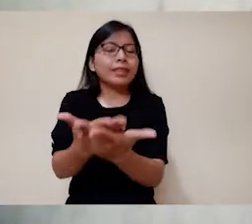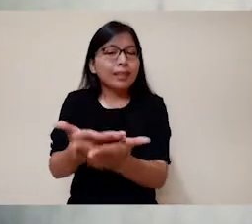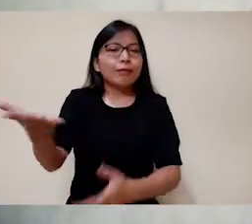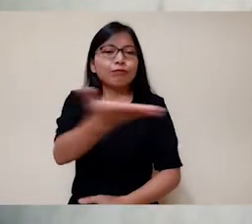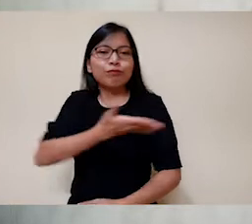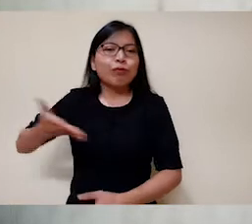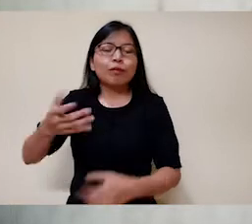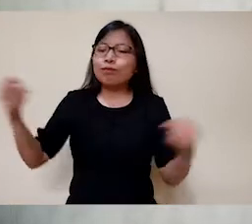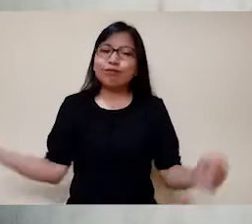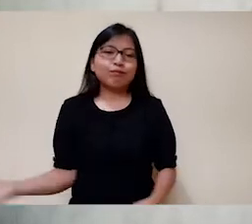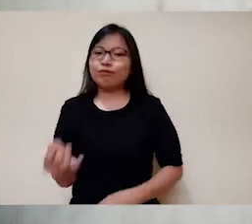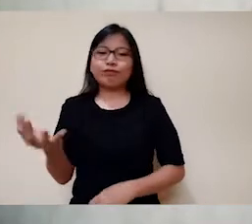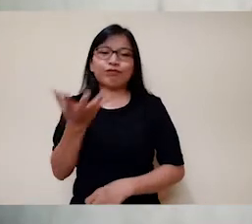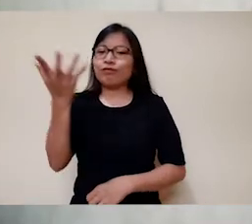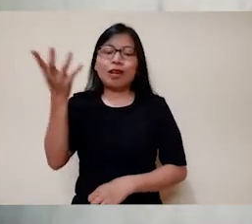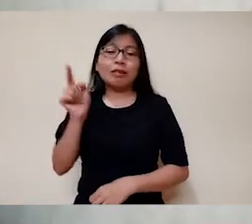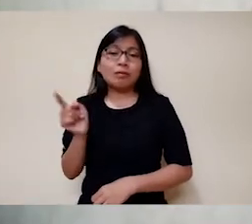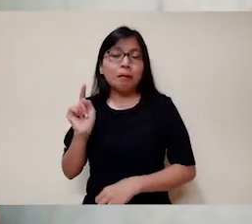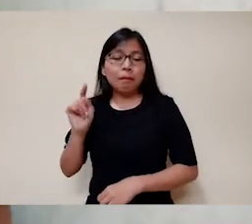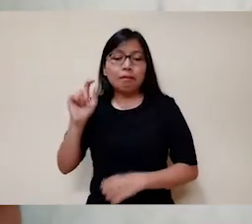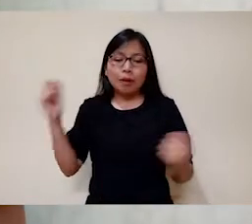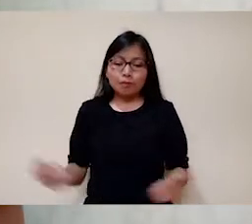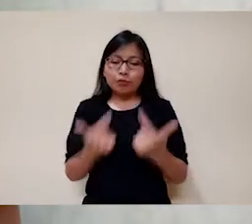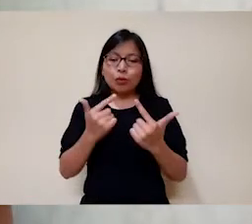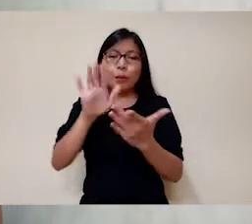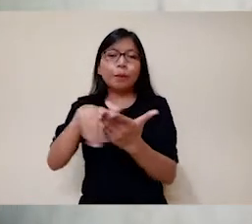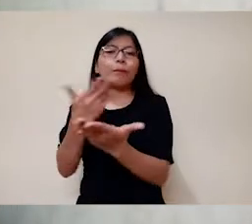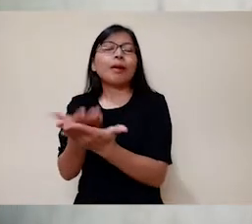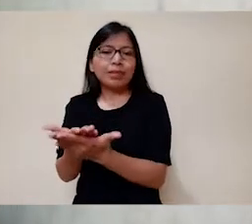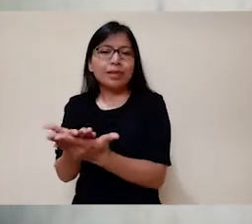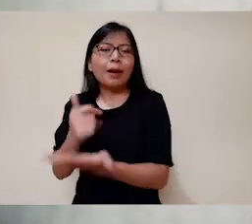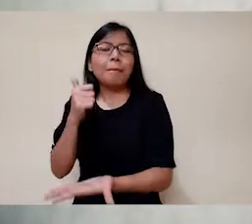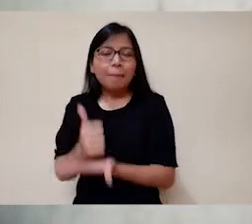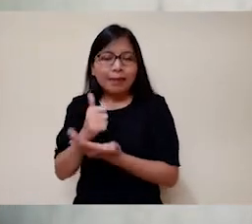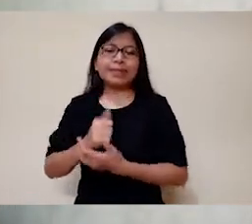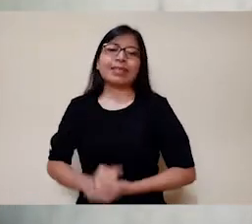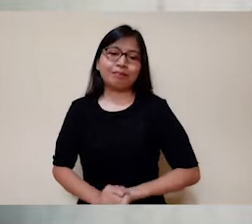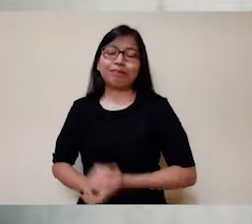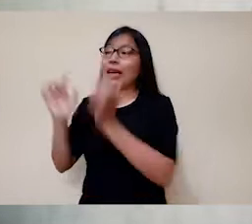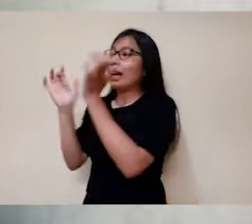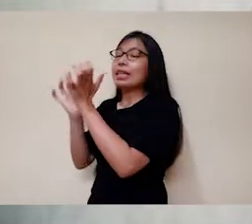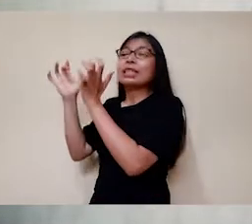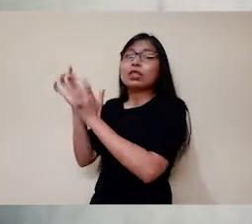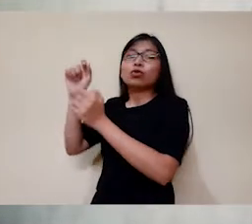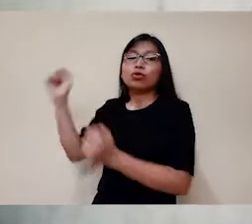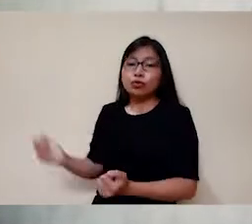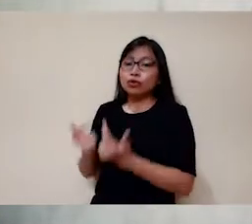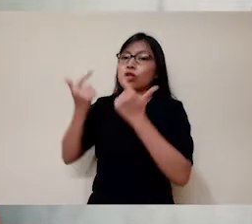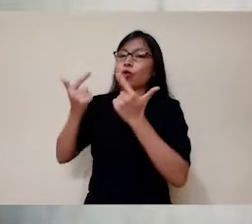bagian dari kehidupan. Yesus hidup, mati, lalu memberikan